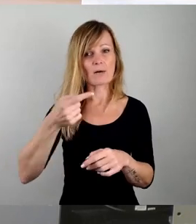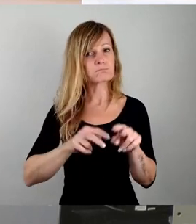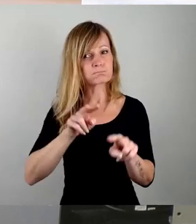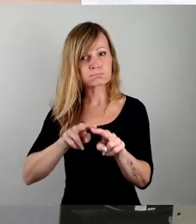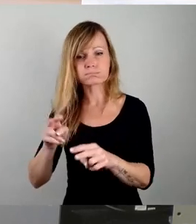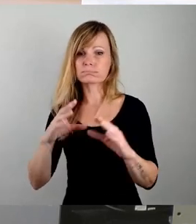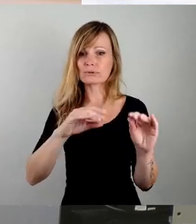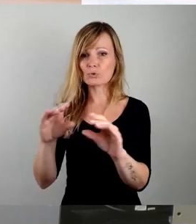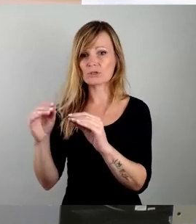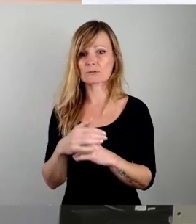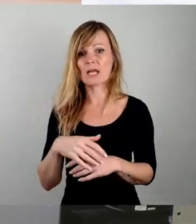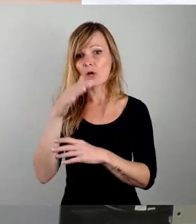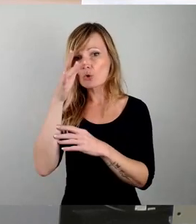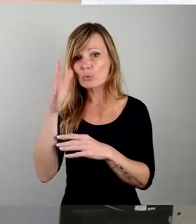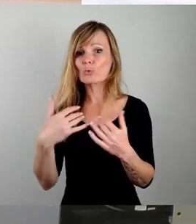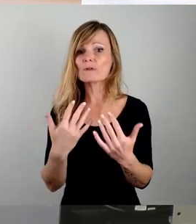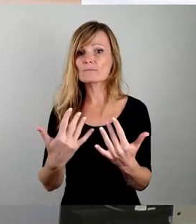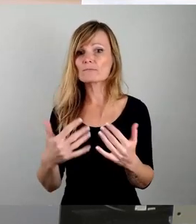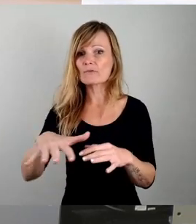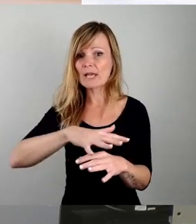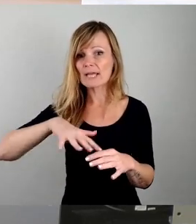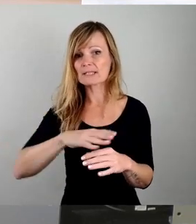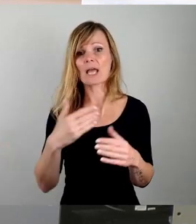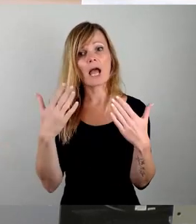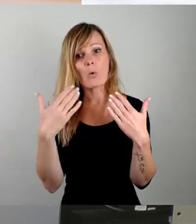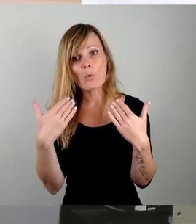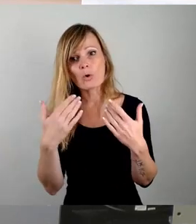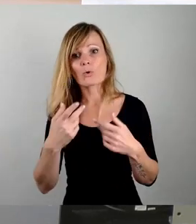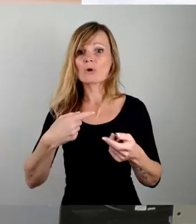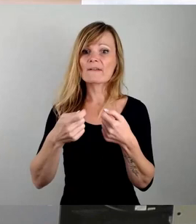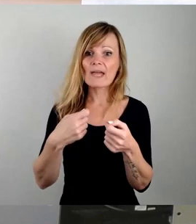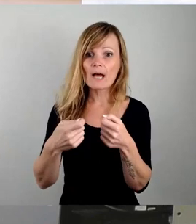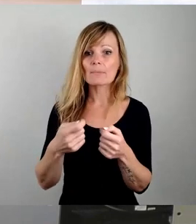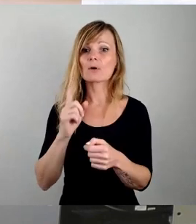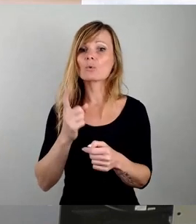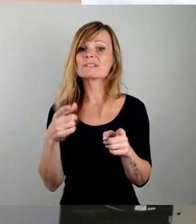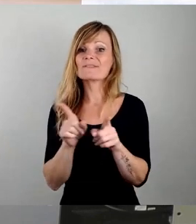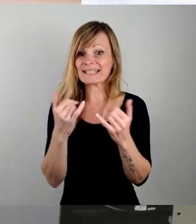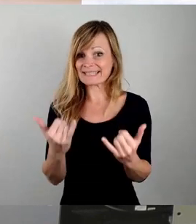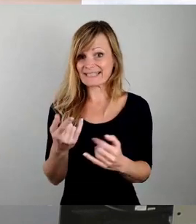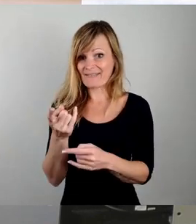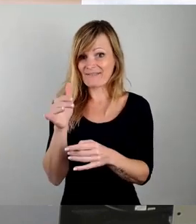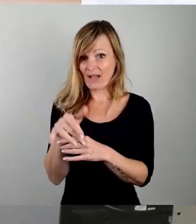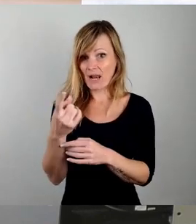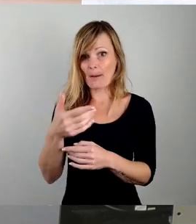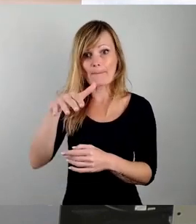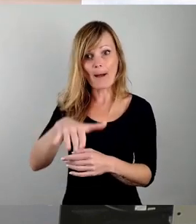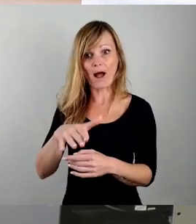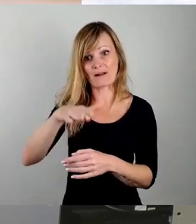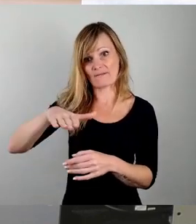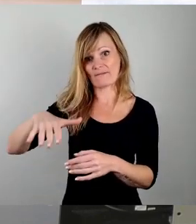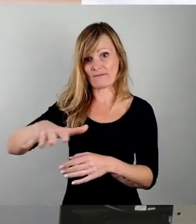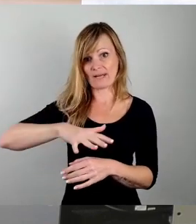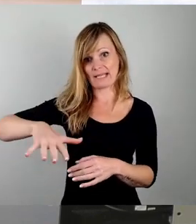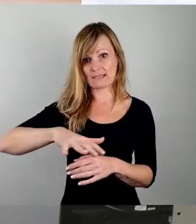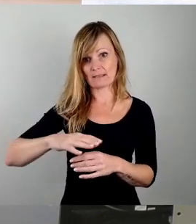Grünflächen, als Erholungsflächen, als Gewerbeflächen und, wie in diesem Fall, als Parkflächen. Und jede